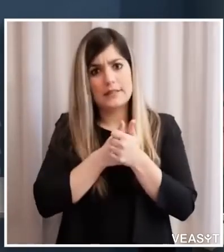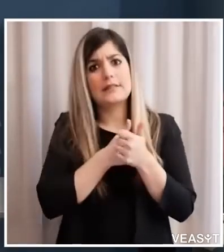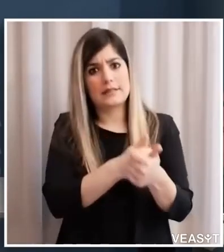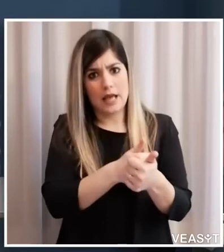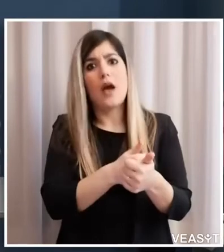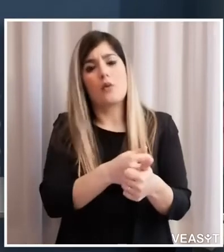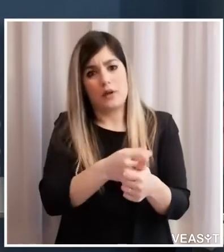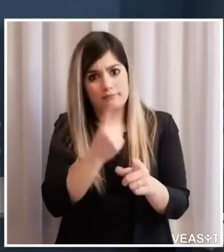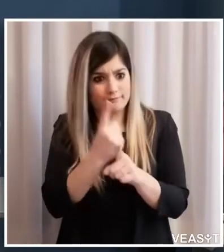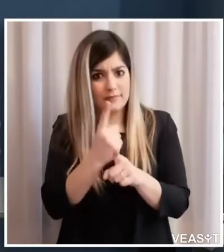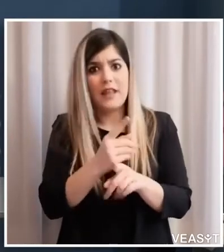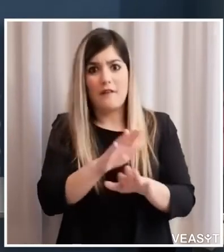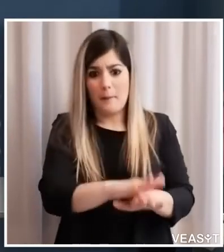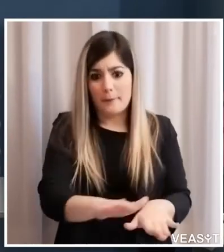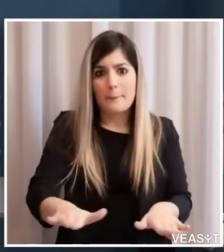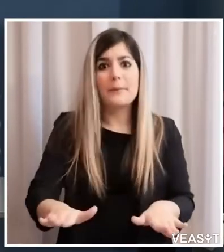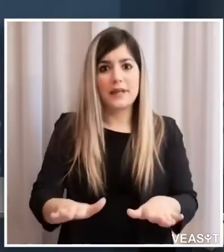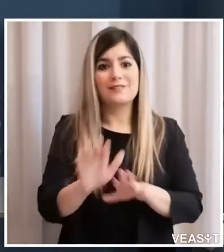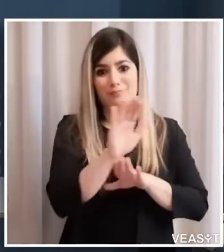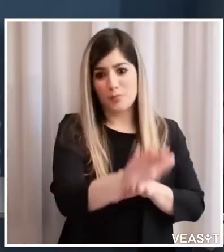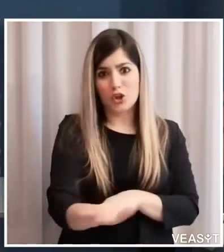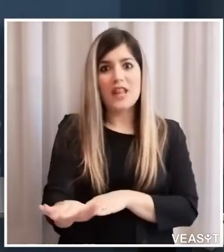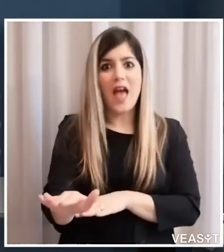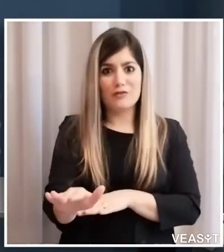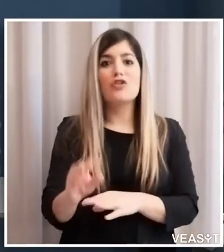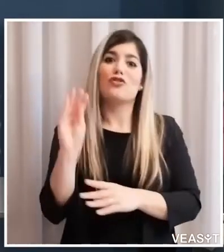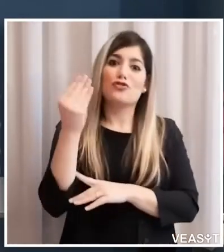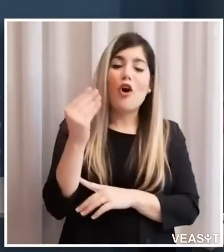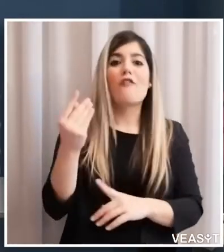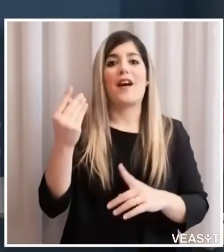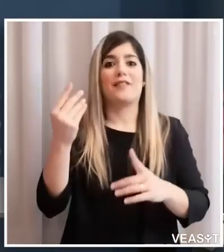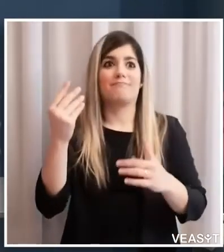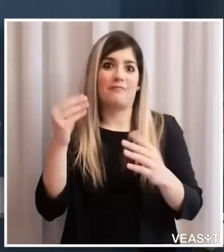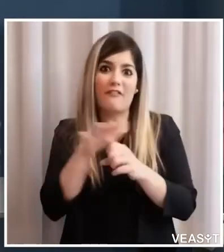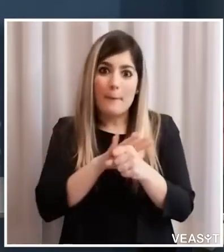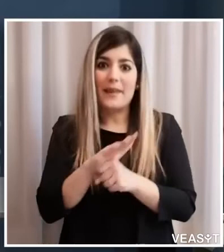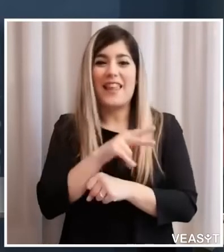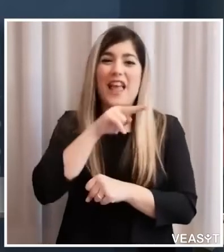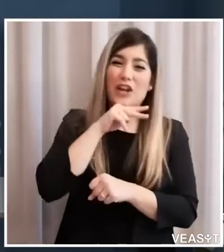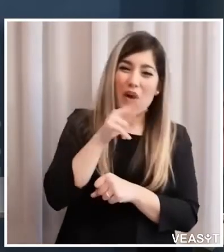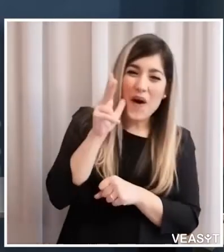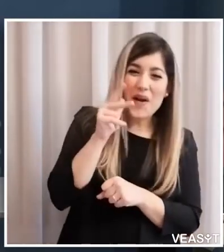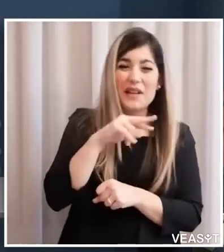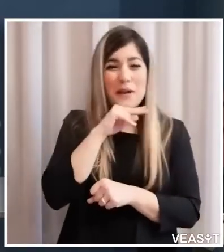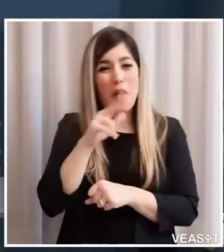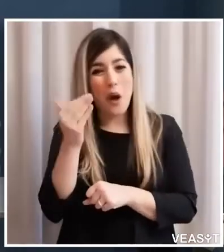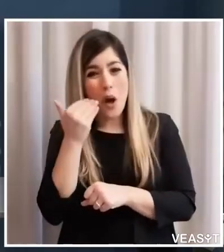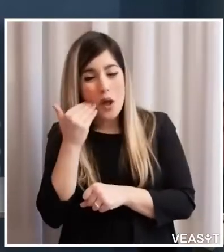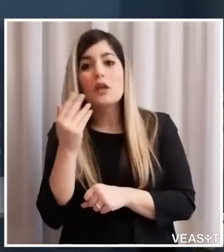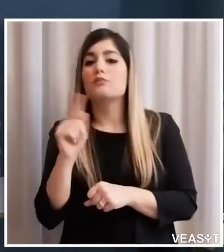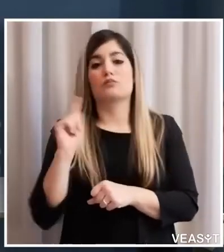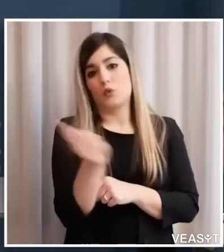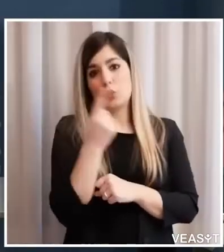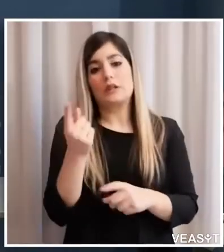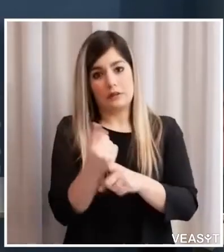i giovani le famiglie e anche i nonni e le nonne ma quello che a noi sembra molto importante è